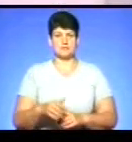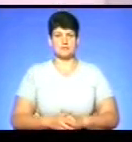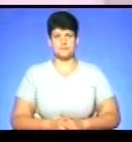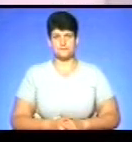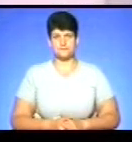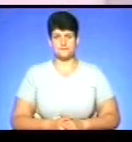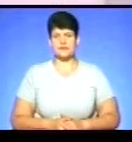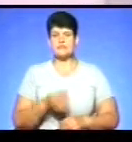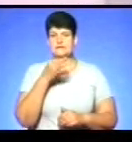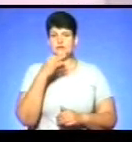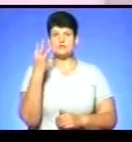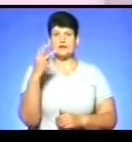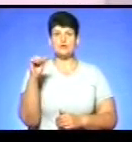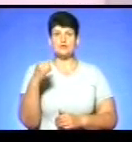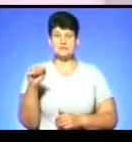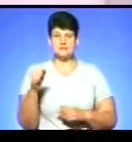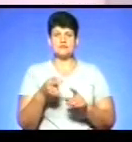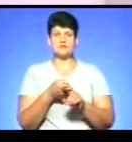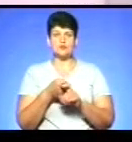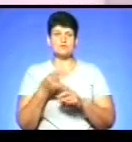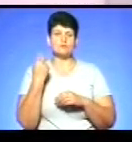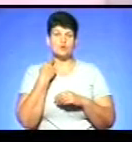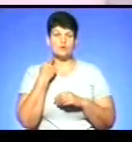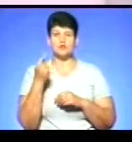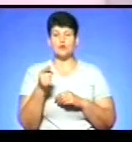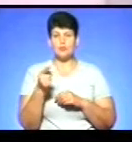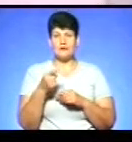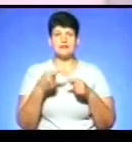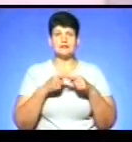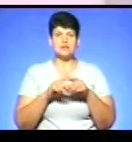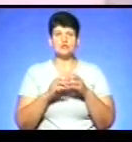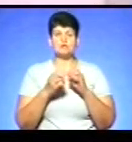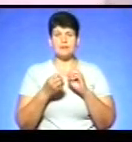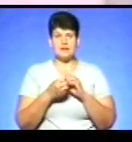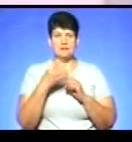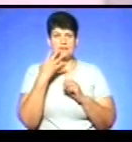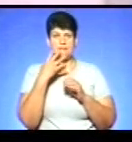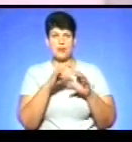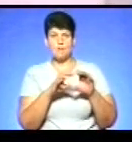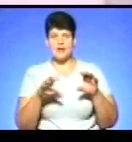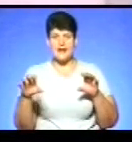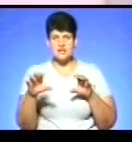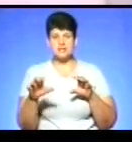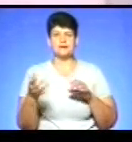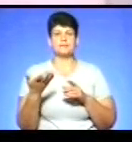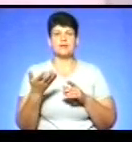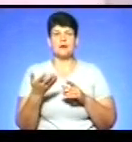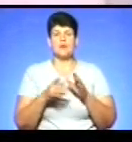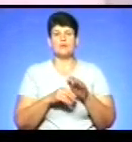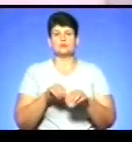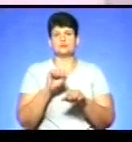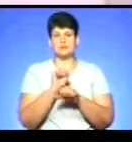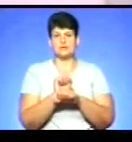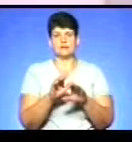Зазначу, 3 серпня через заборгованість тернополян і технічні проблеми на тепломережах, Тернопіль-Міськтеплокомуненерго припинило